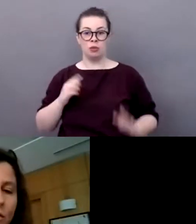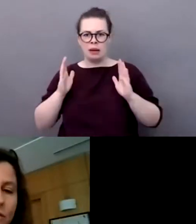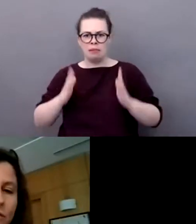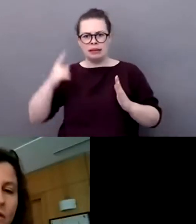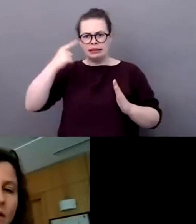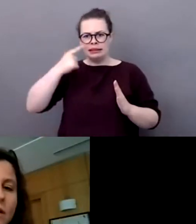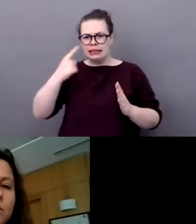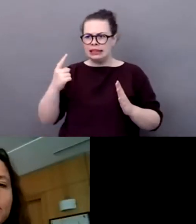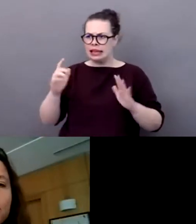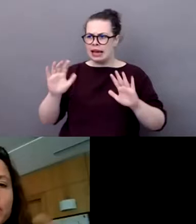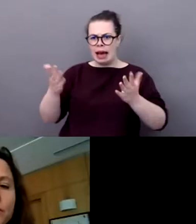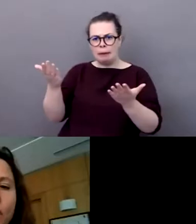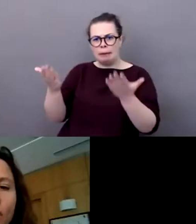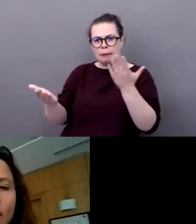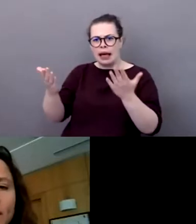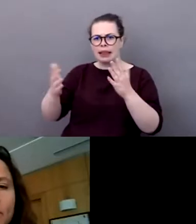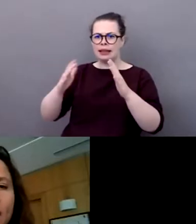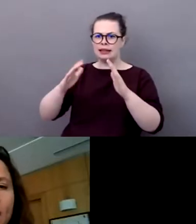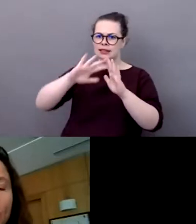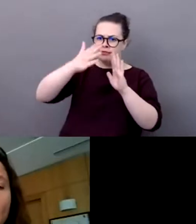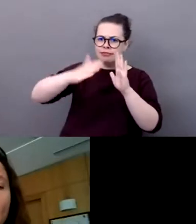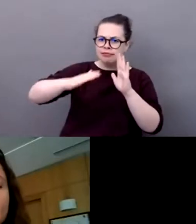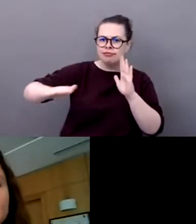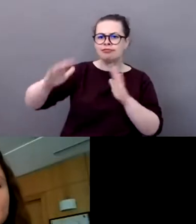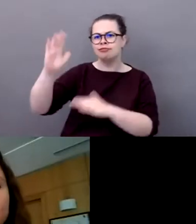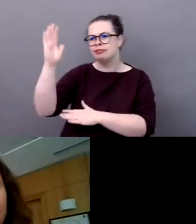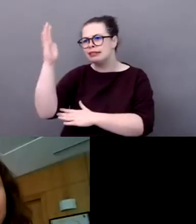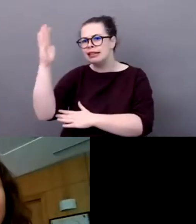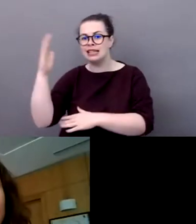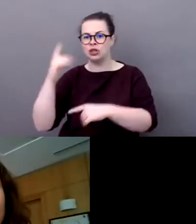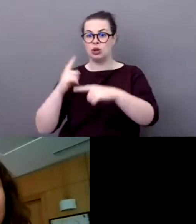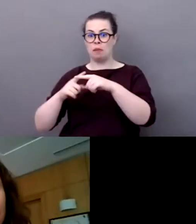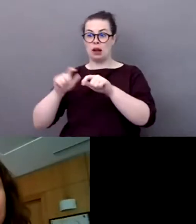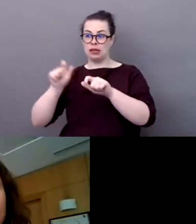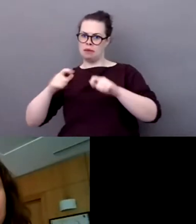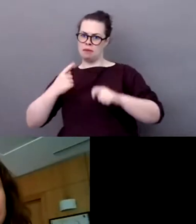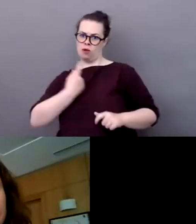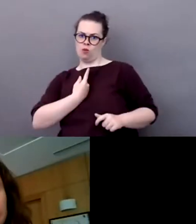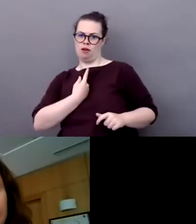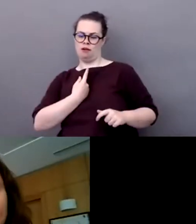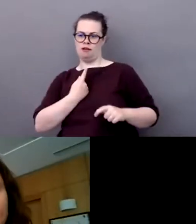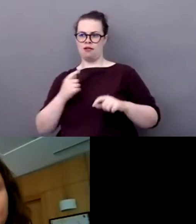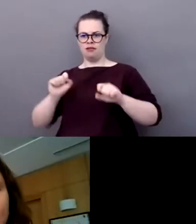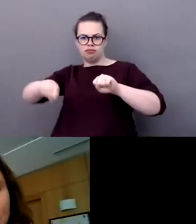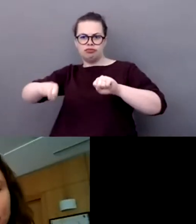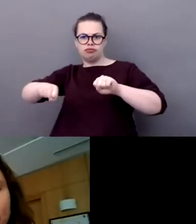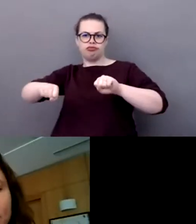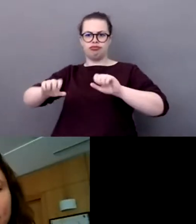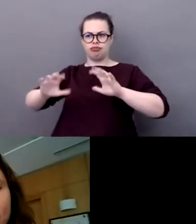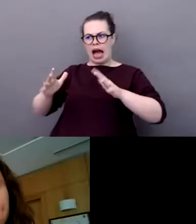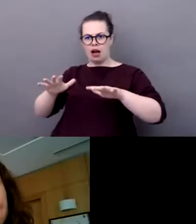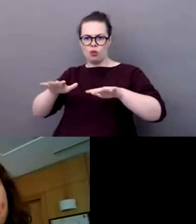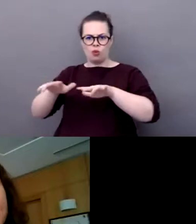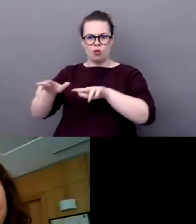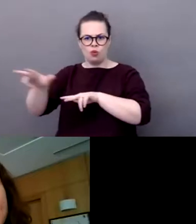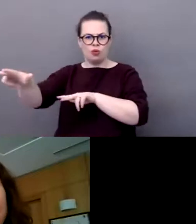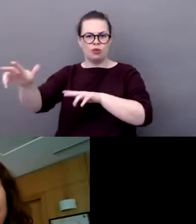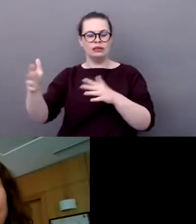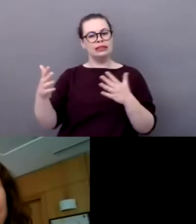'on a dans nos têtes des pratiques sportives dans un équipement sportif encadré par des éducateurs spécialisés, responsables et compétents.